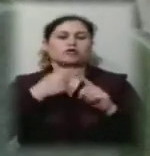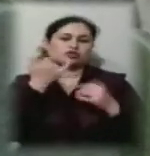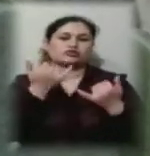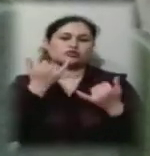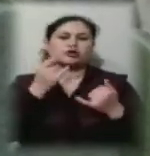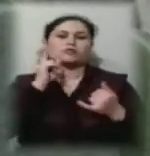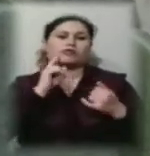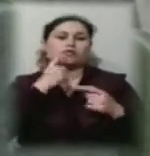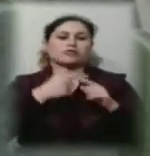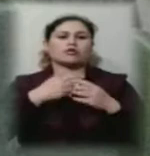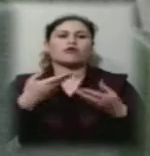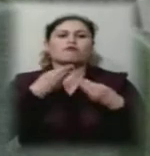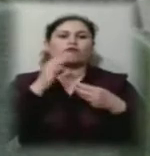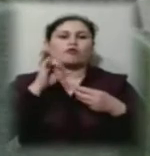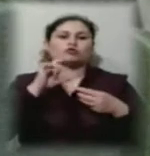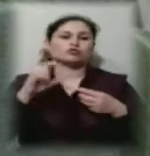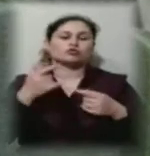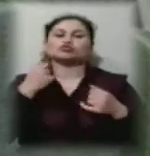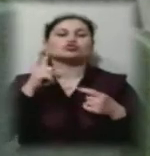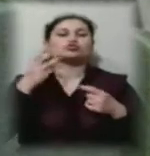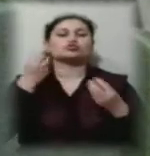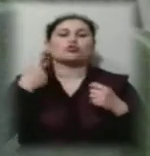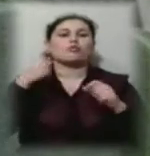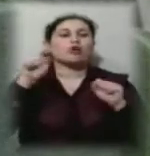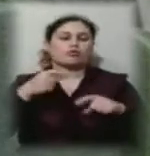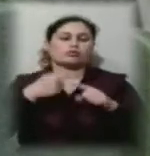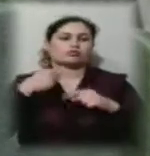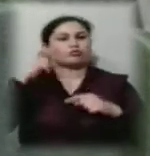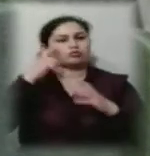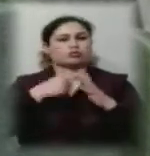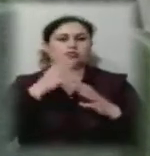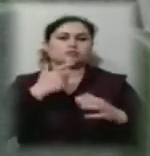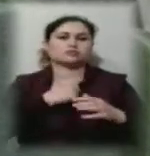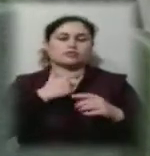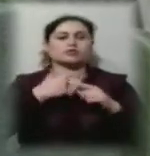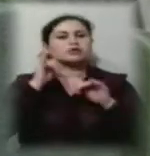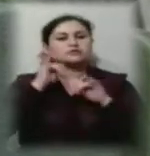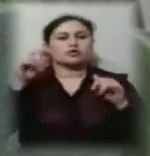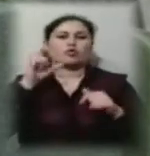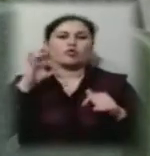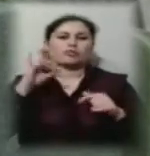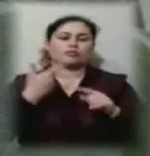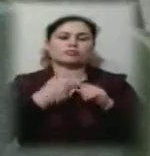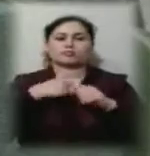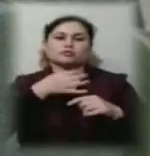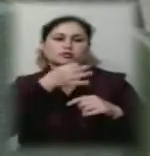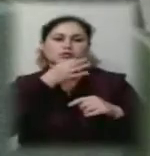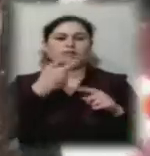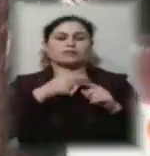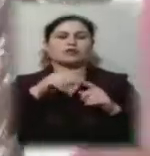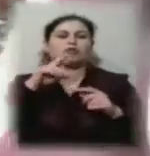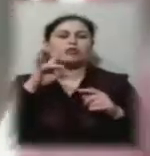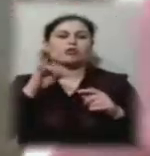повітря. На що я ще здатна дізнатись більше про себе? Це такий розвиток, хобі, мені дуже подобається. Проби відбувалися дуже